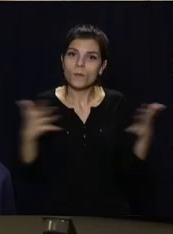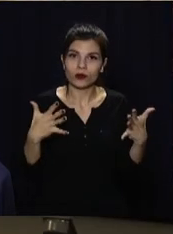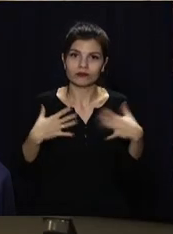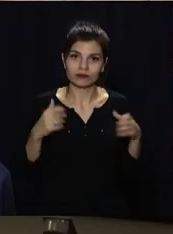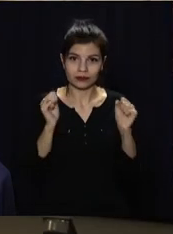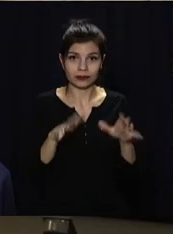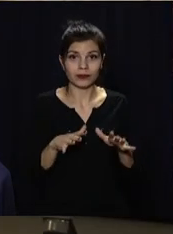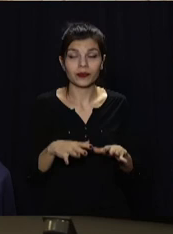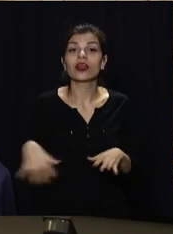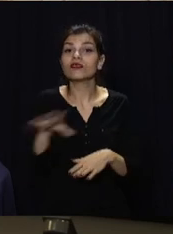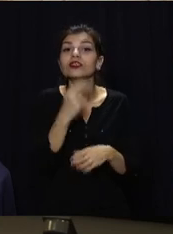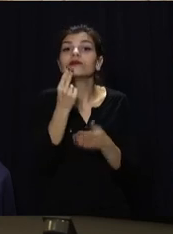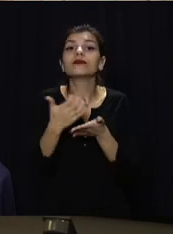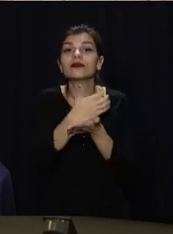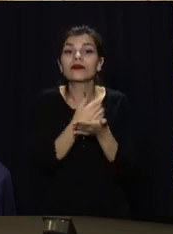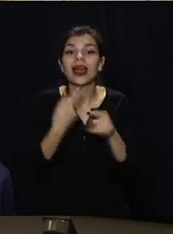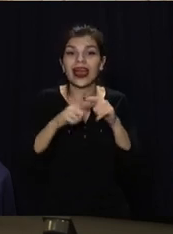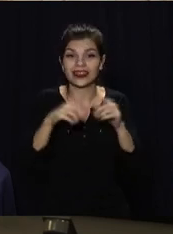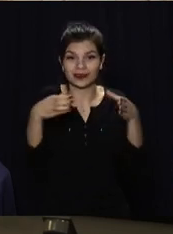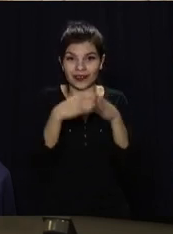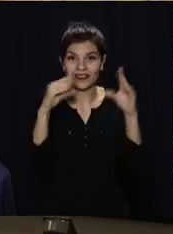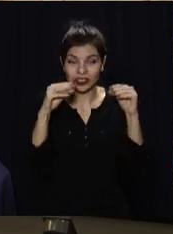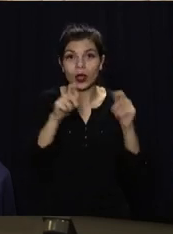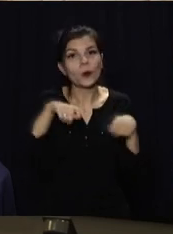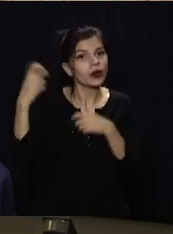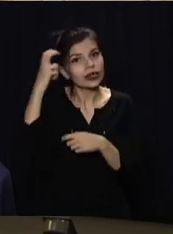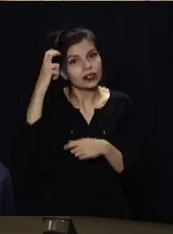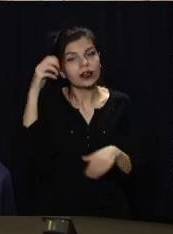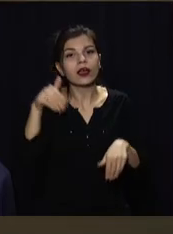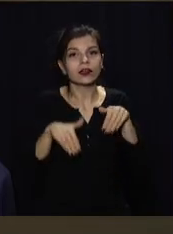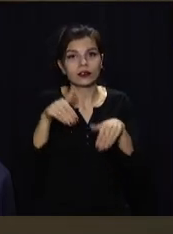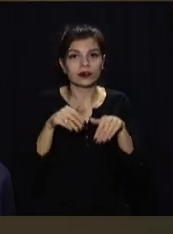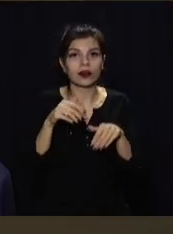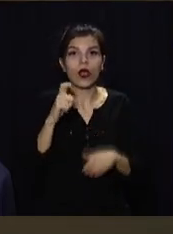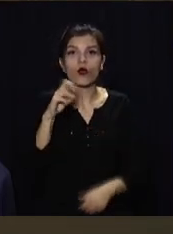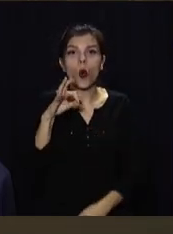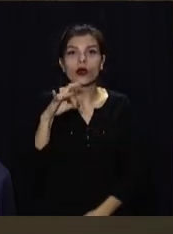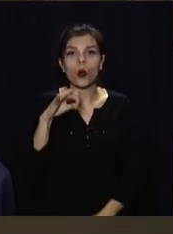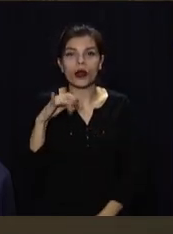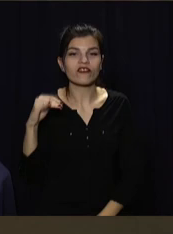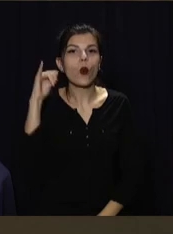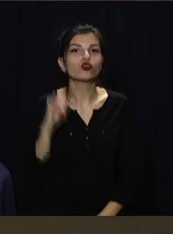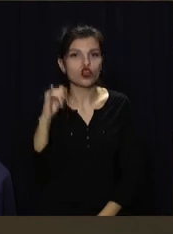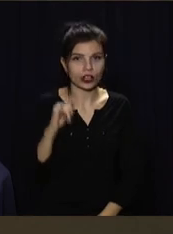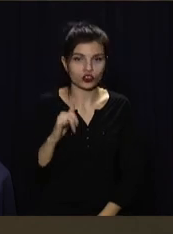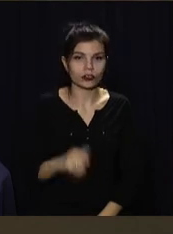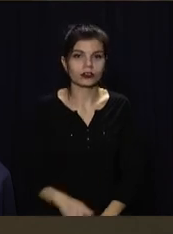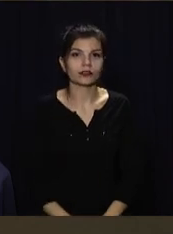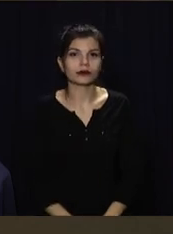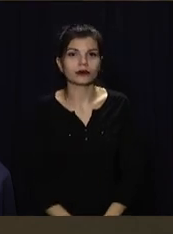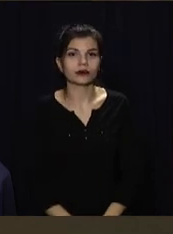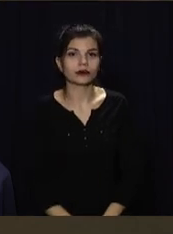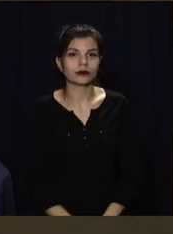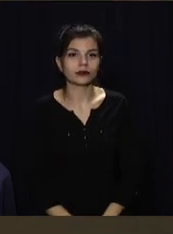Усі кошти, зібрані на благодійному вечорі, передадуть Київському хореографічному училищу. Вікторія Вахрушина, Євген Коденцов, Open News,